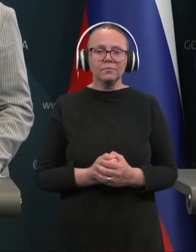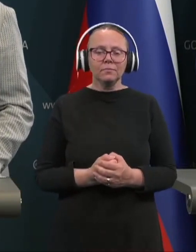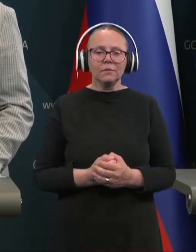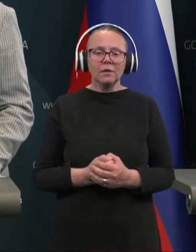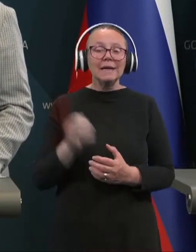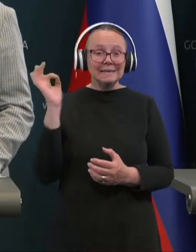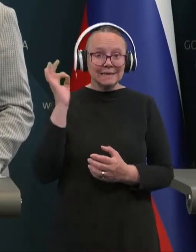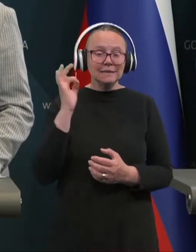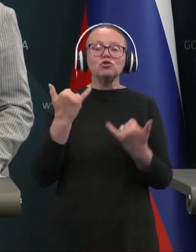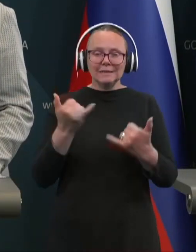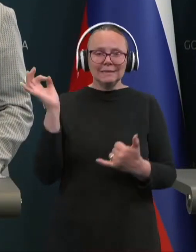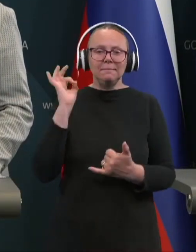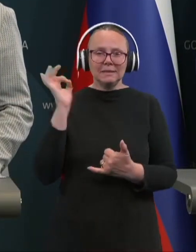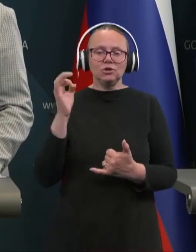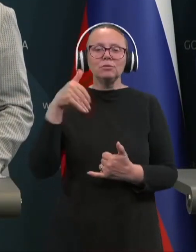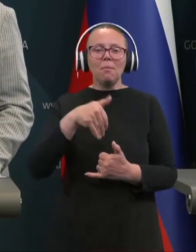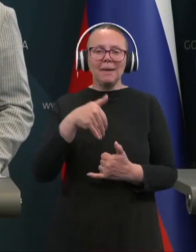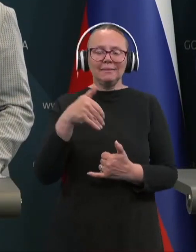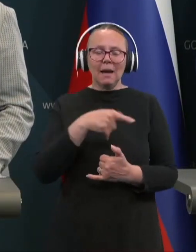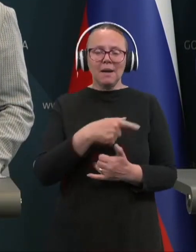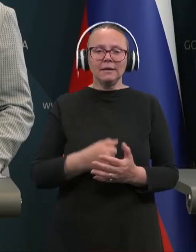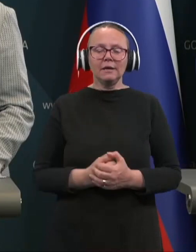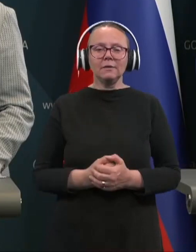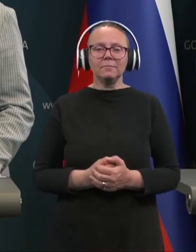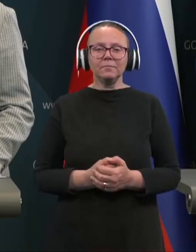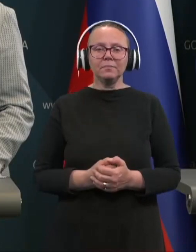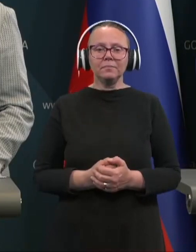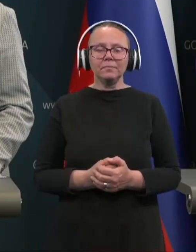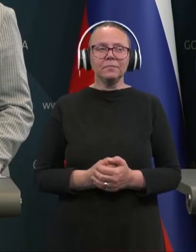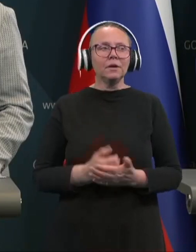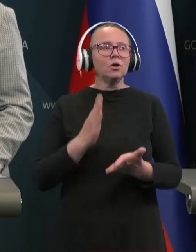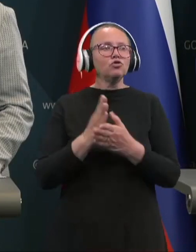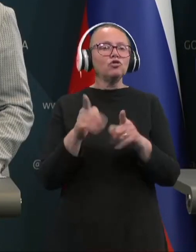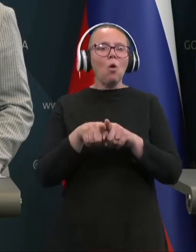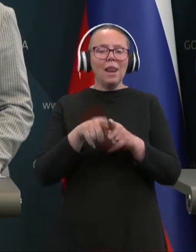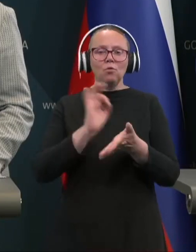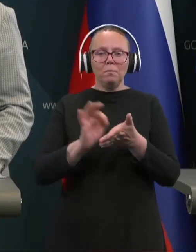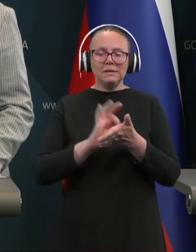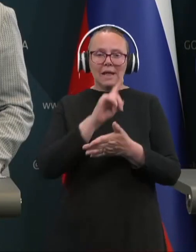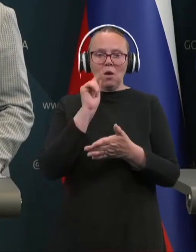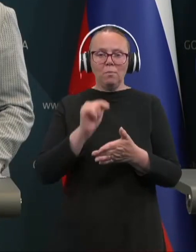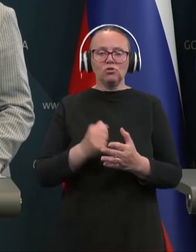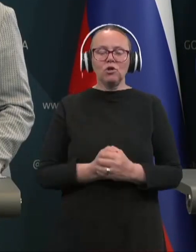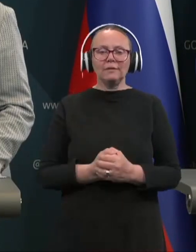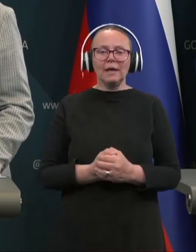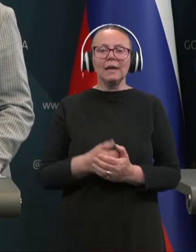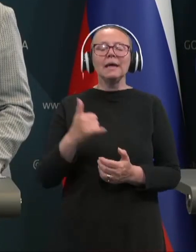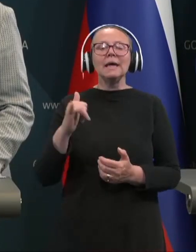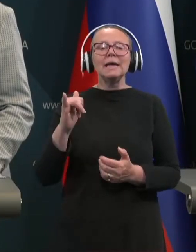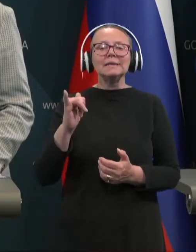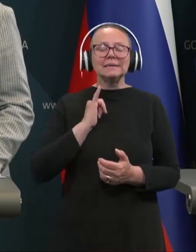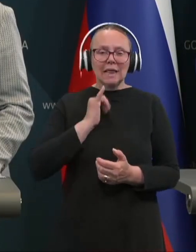Se slišimo? Zdaj pa se slišimo, Metka Majer, izvolite. Ker sem že kolegu tam dvorani pisala vprašanje. Zanima me,